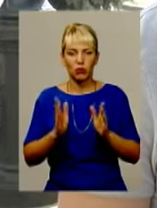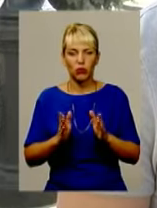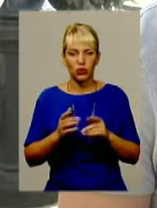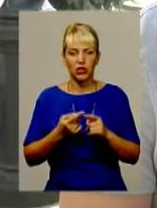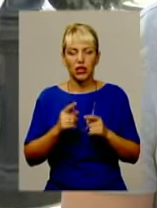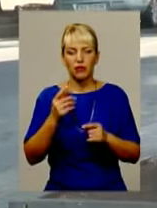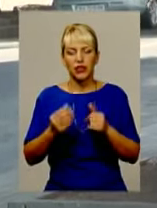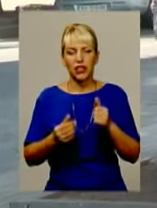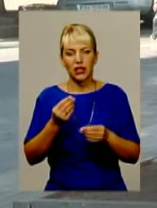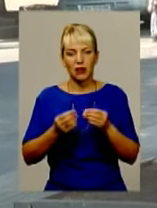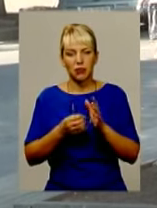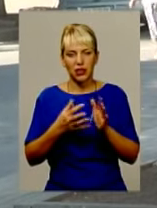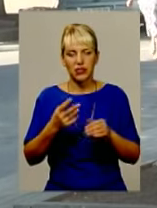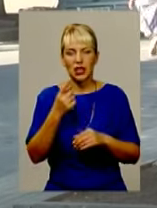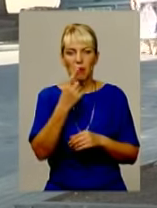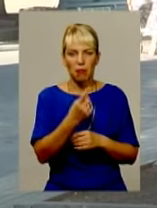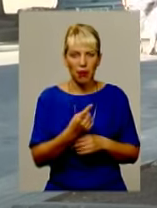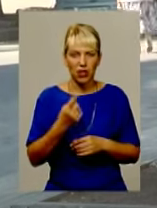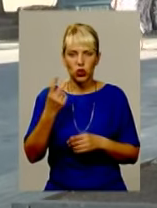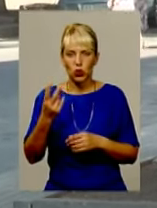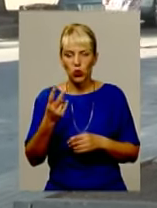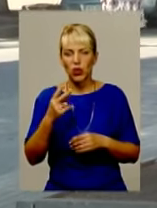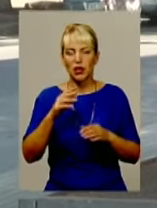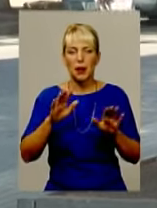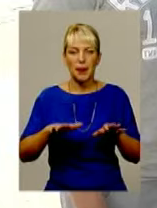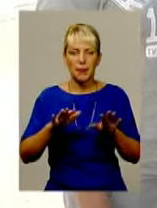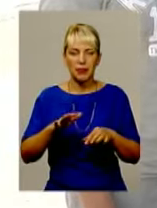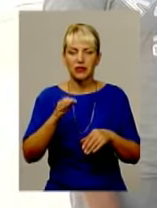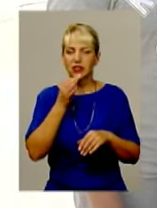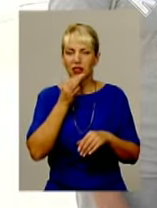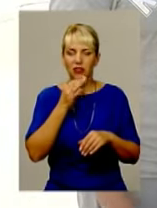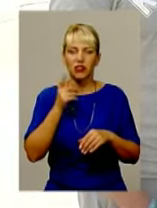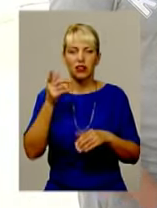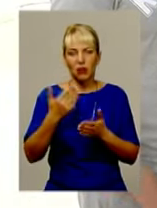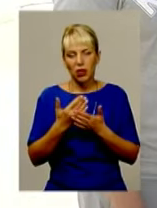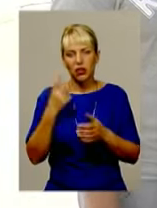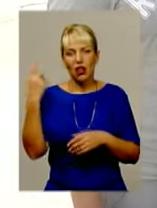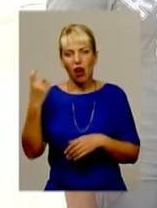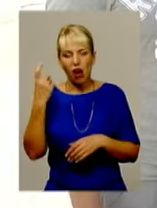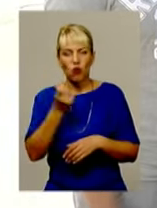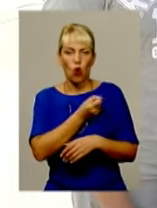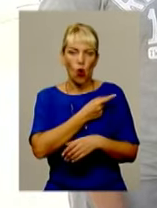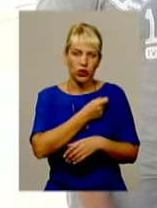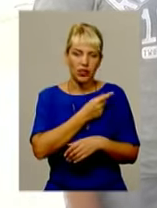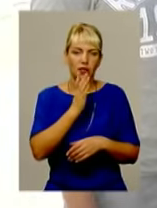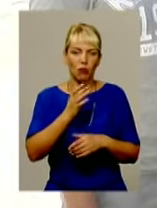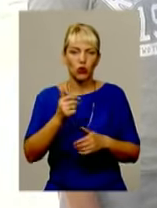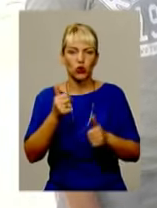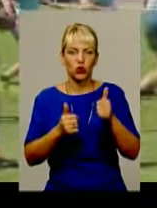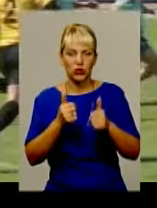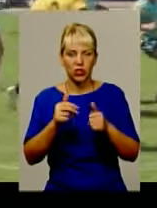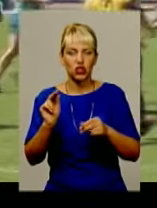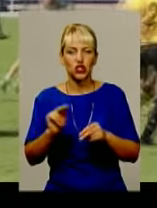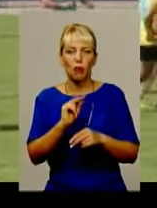чемпіонський «Реві-15». За перше-друге місце нам ще досить рано борось, там Харків і Одеса, вони між собою будуть розігрувати чемпіонські